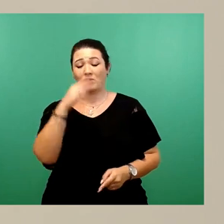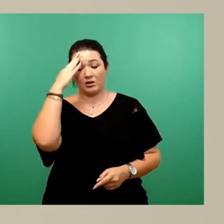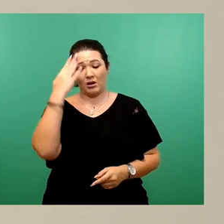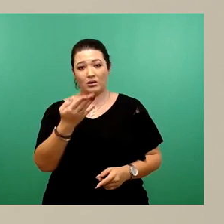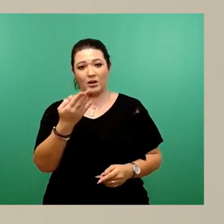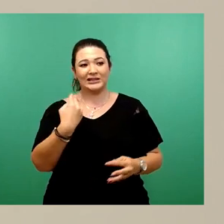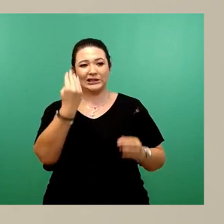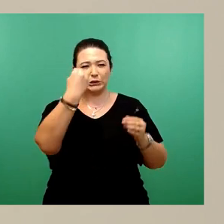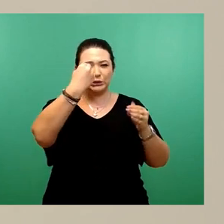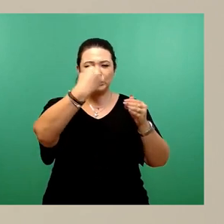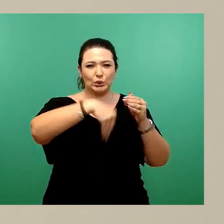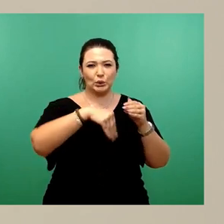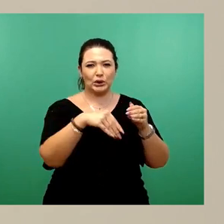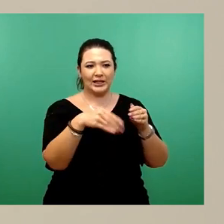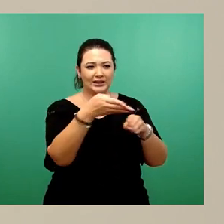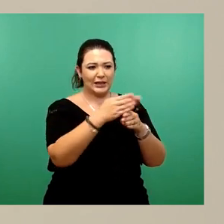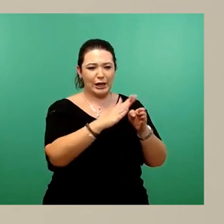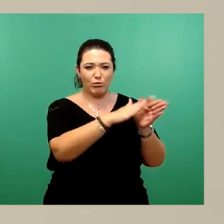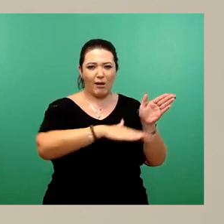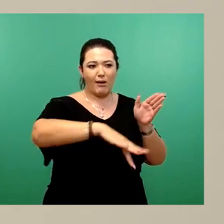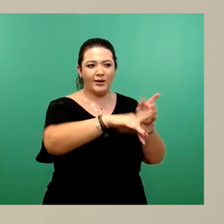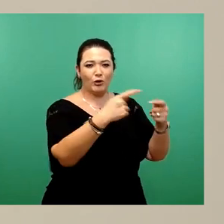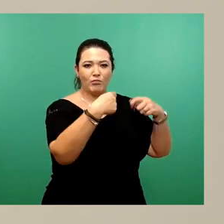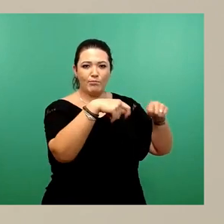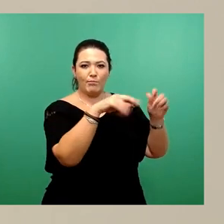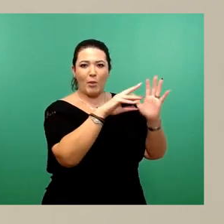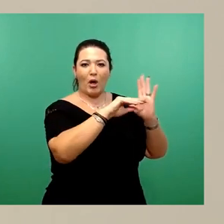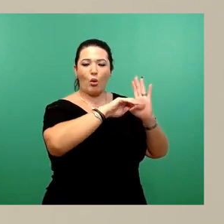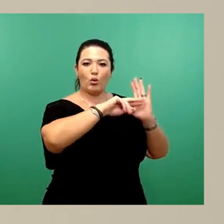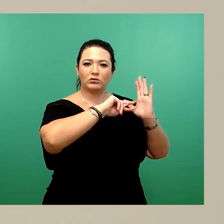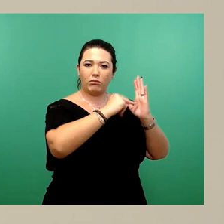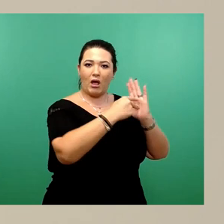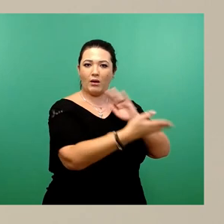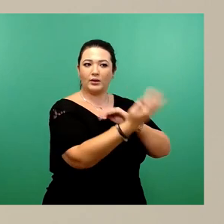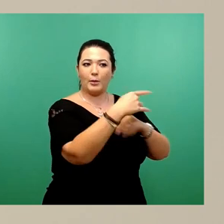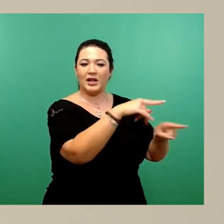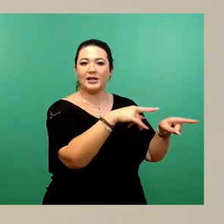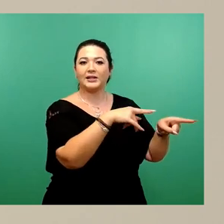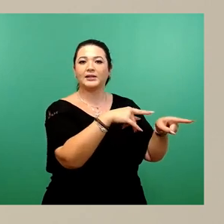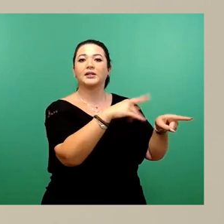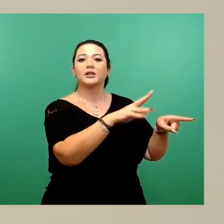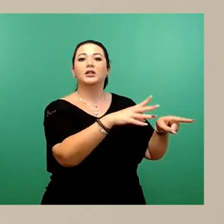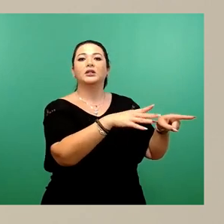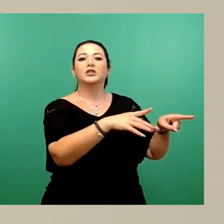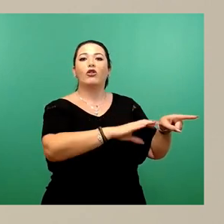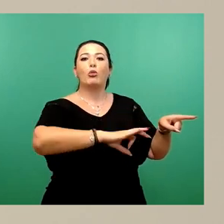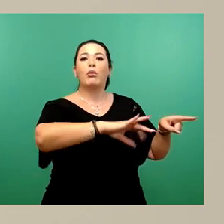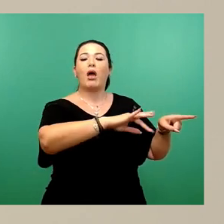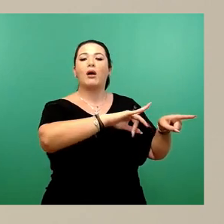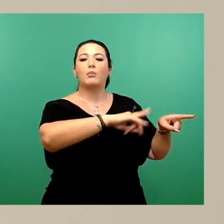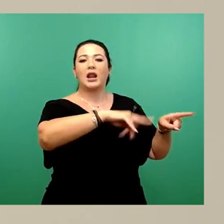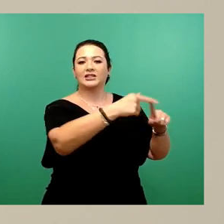Teilbereich dieses Bebauungsplans. Dort hat er ja auch initiiert vom Stadtbezirksbeirat Plasewitz sich der Wunsch